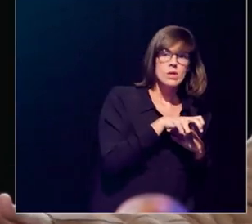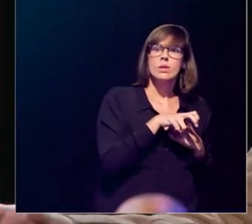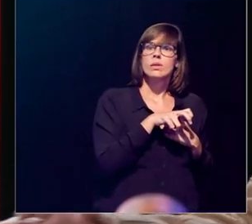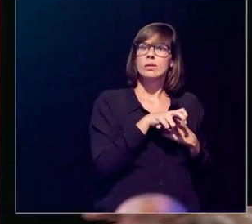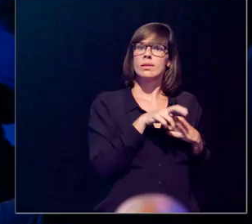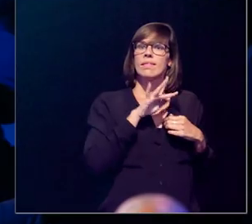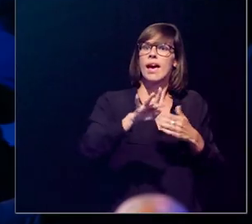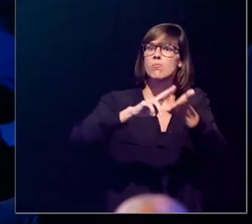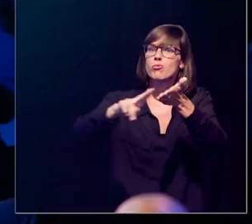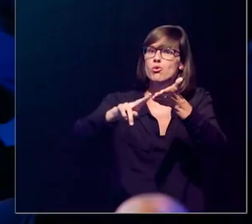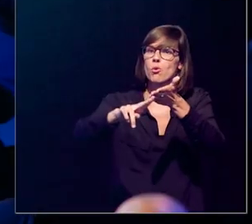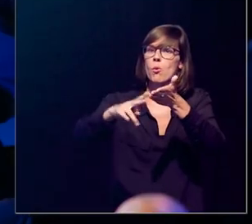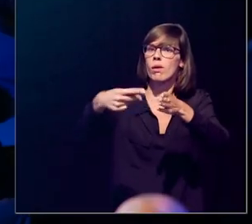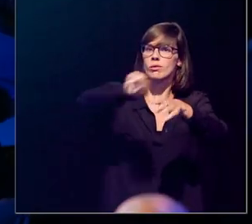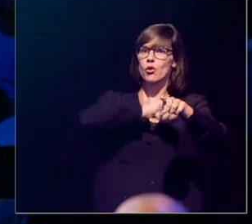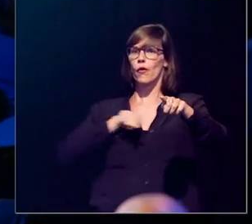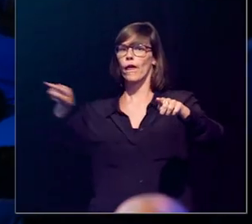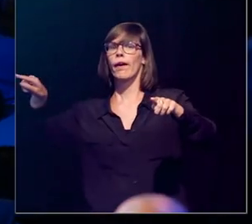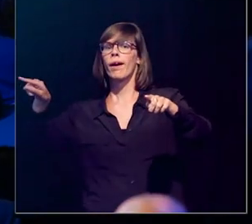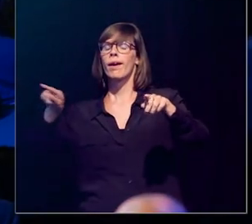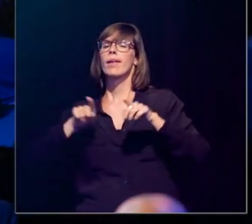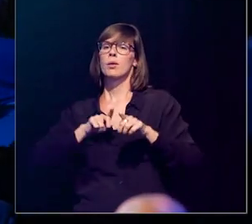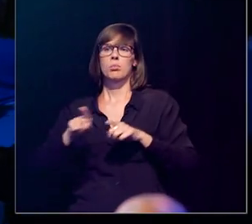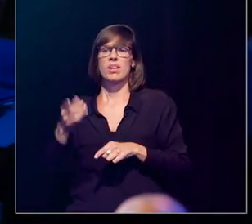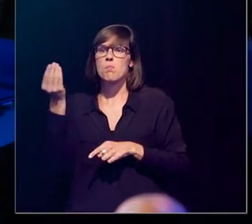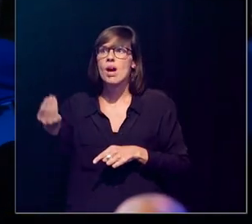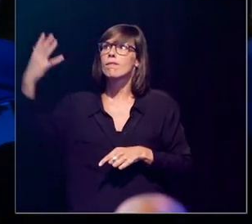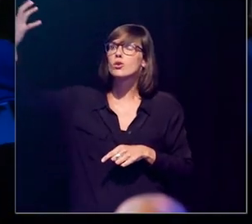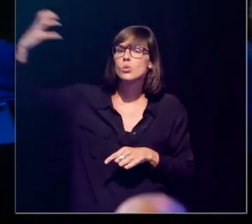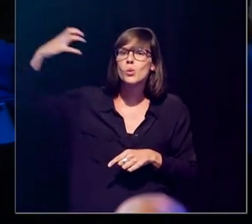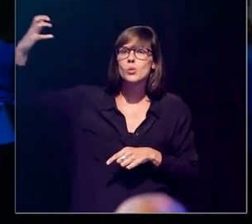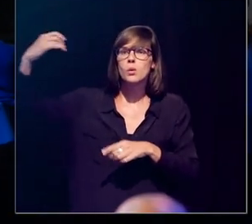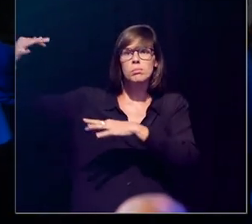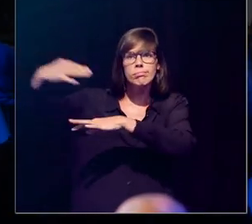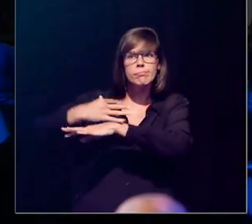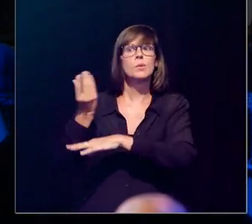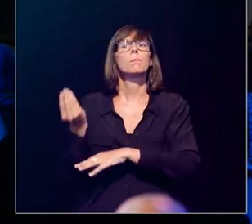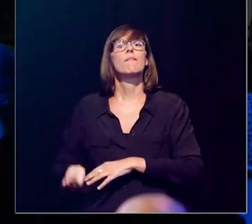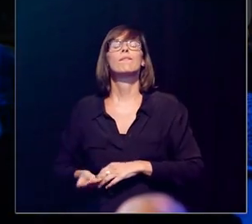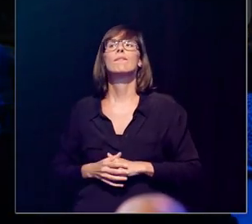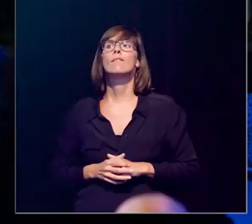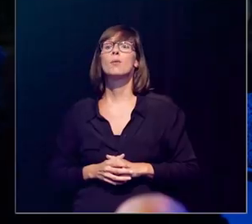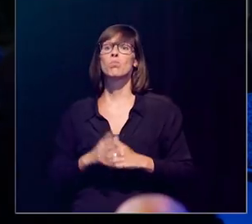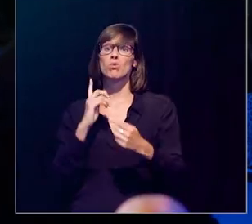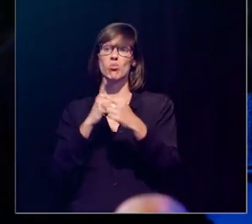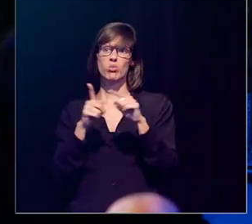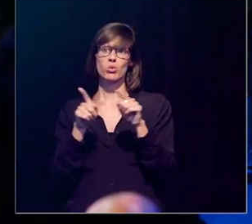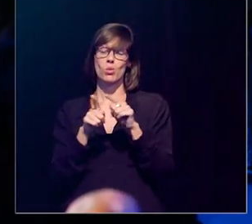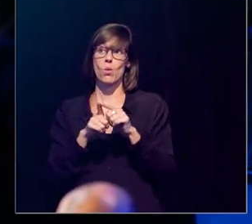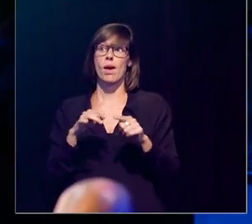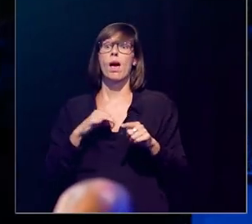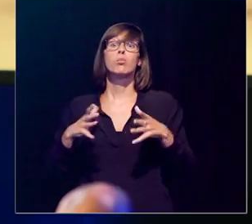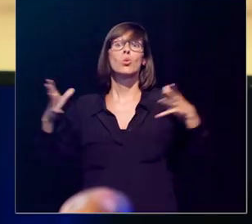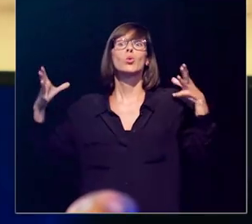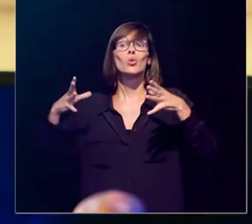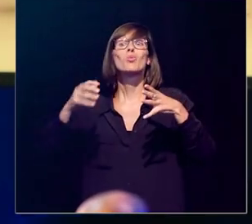appartementen naar hun auto, naar hun office gaan en terug. Dus ze hebben zeer weinig expositie aan